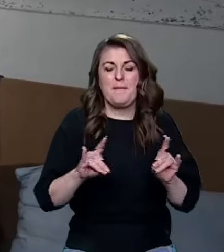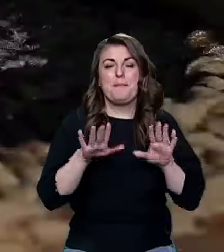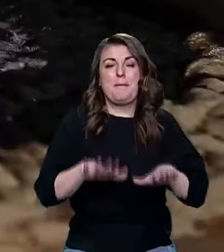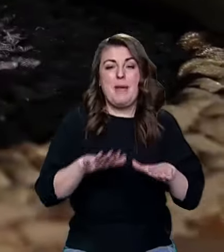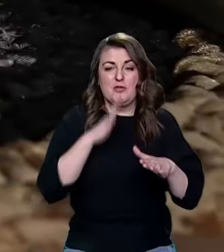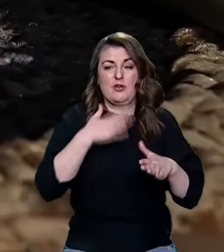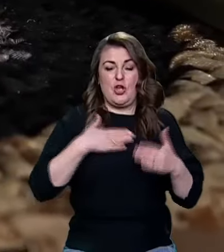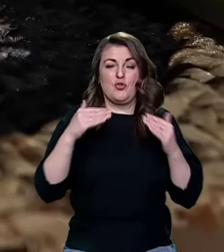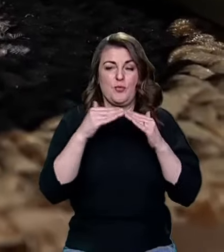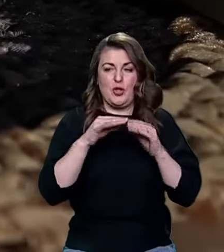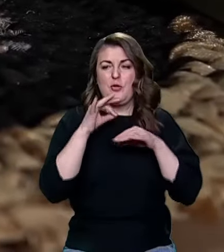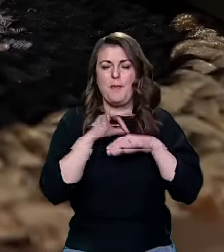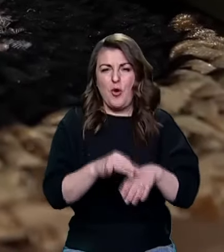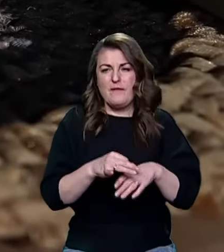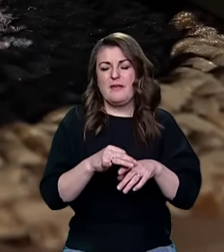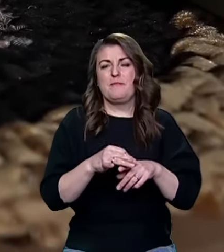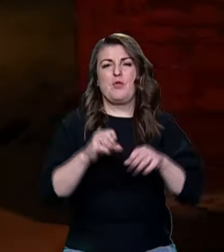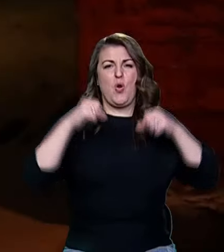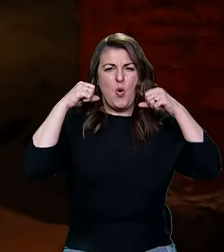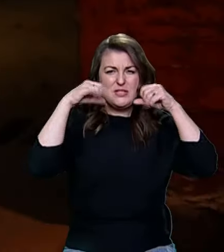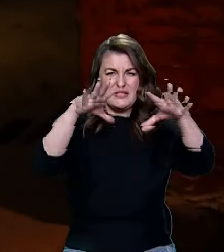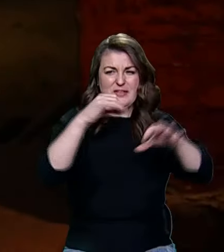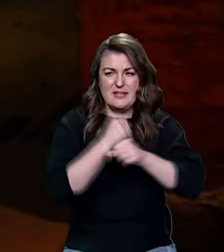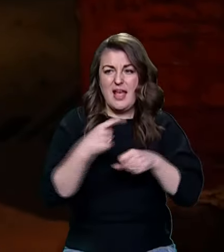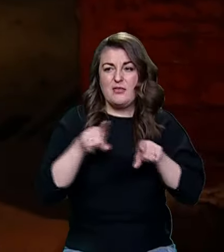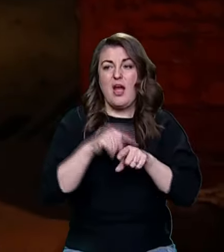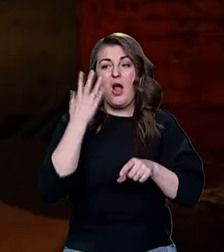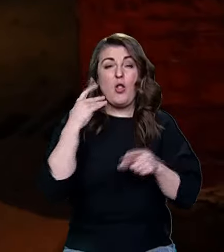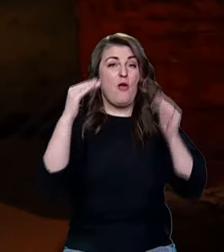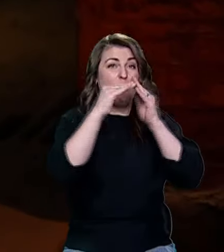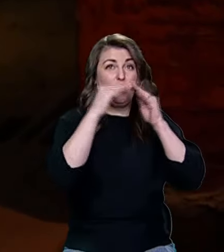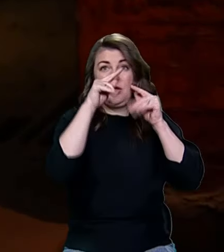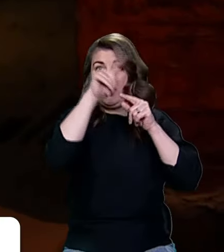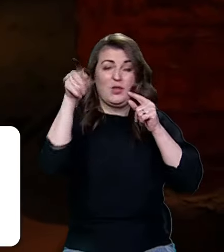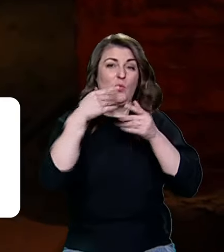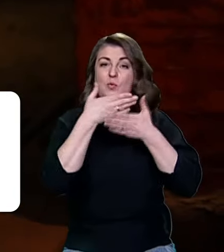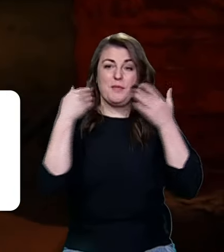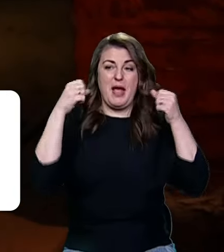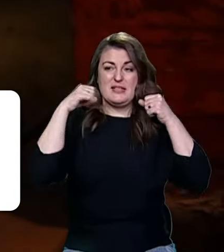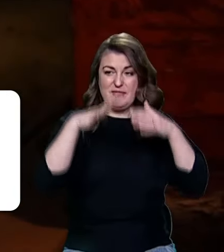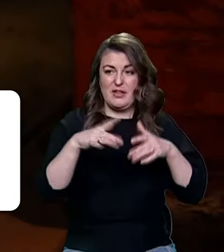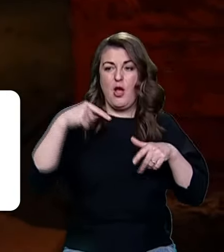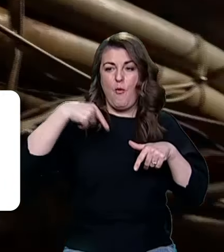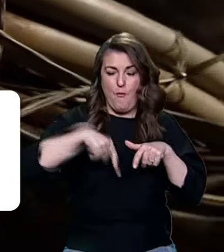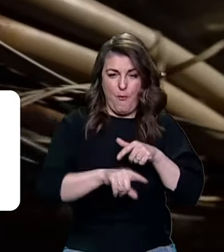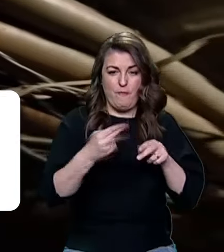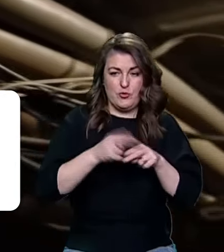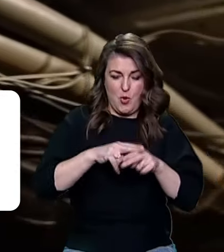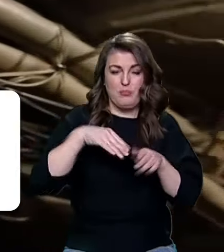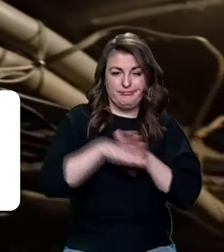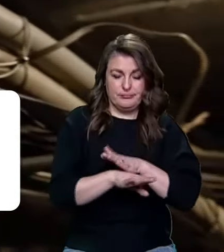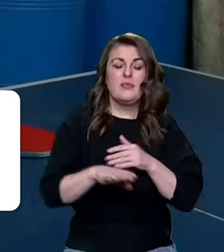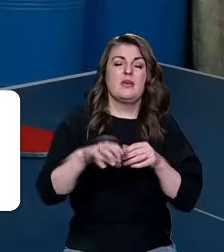нашого будинку провів освітлення так, що коли навіть в будинку немає освітлення, в цьому